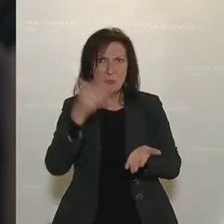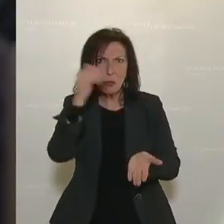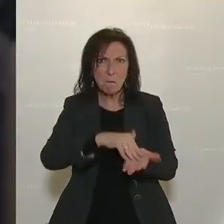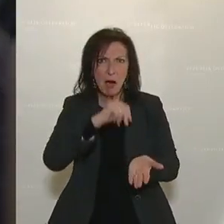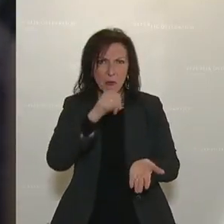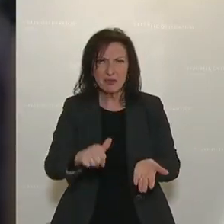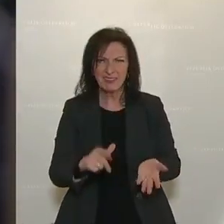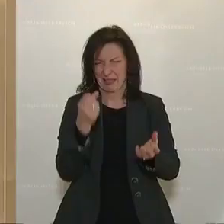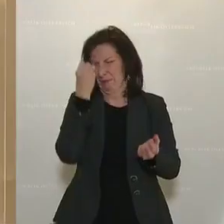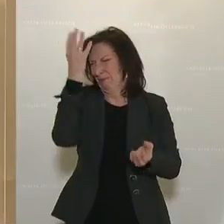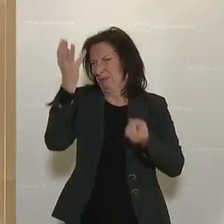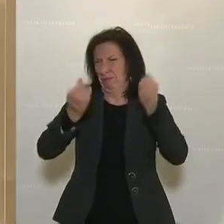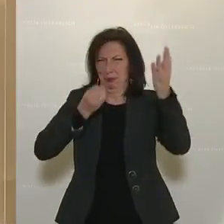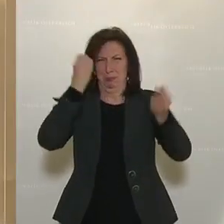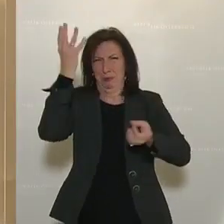das Sie hier betreiben.